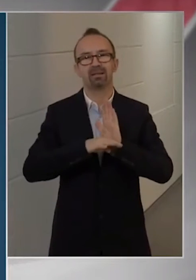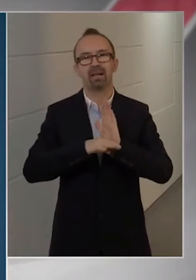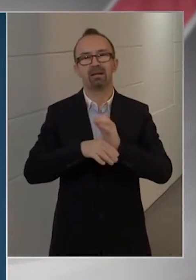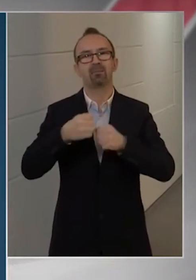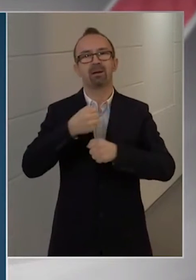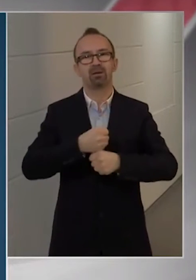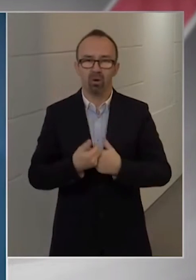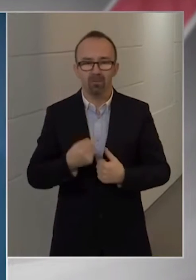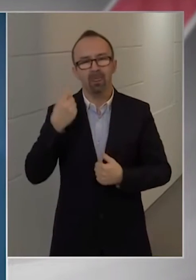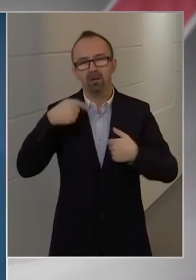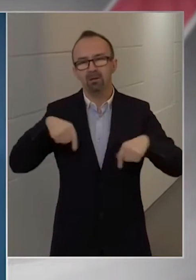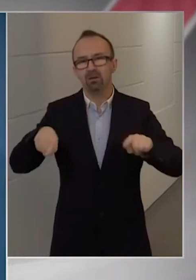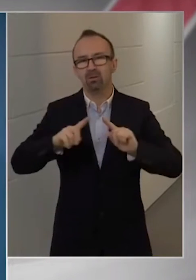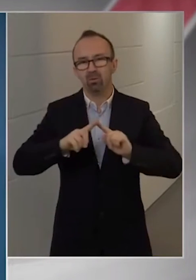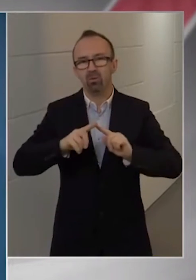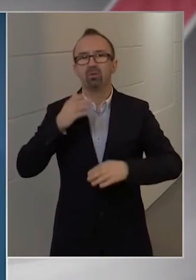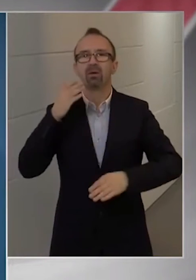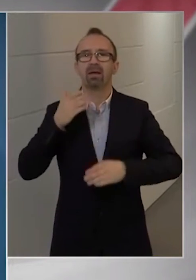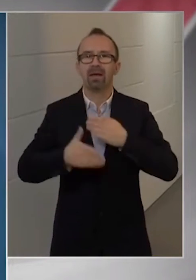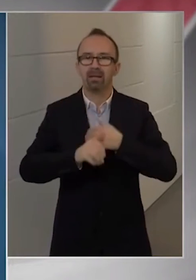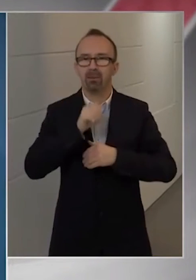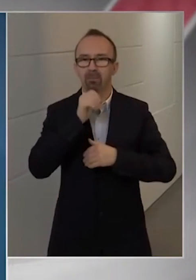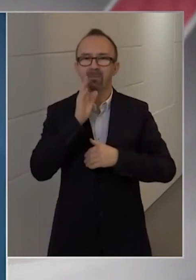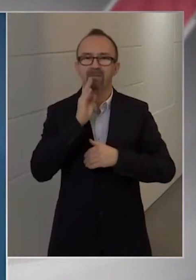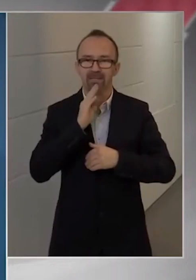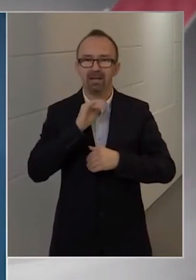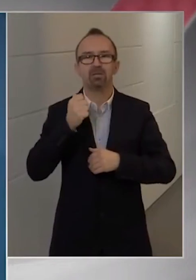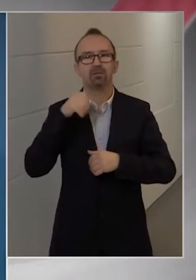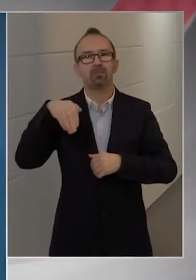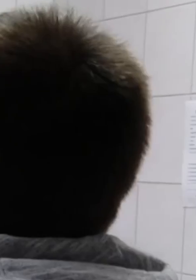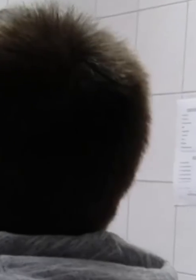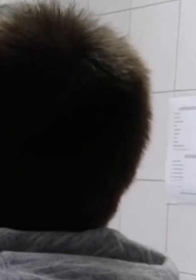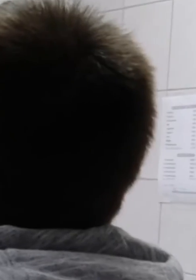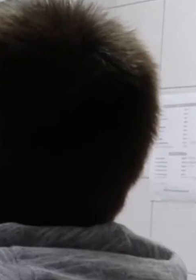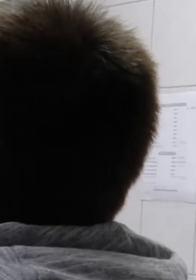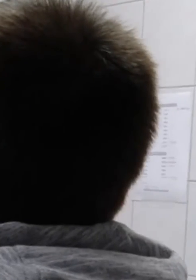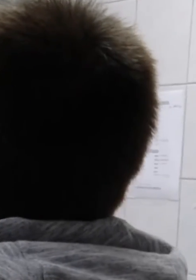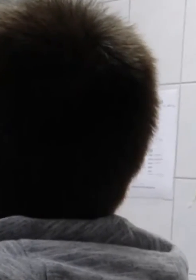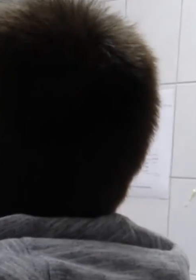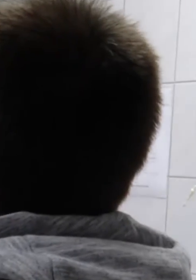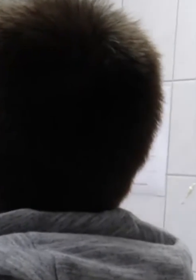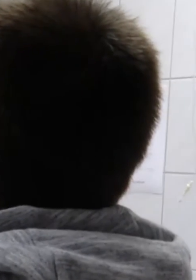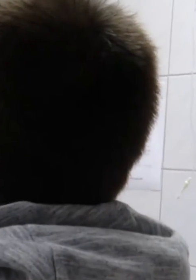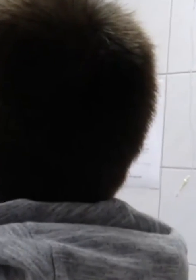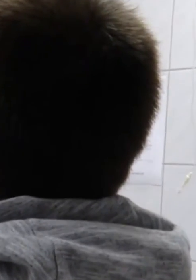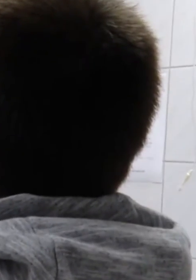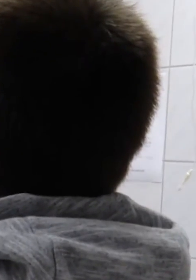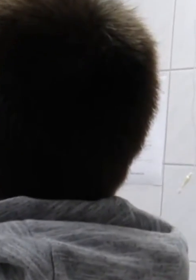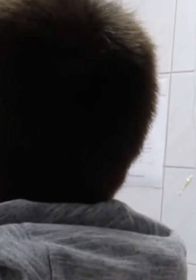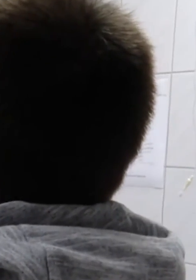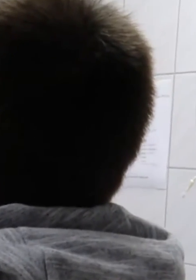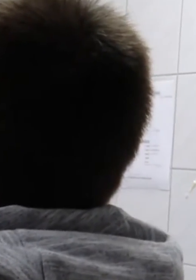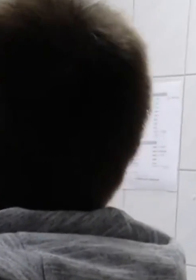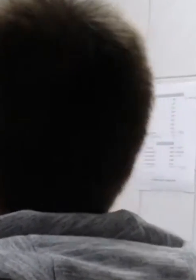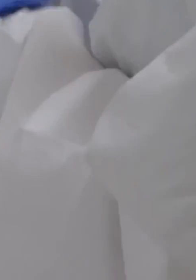betartásával. A tervezett beavatkozást megelőzően 72 órával PCR vizsgálat kell. A negatív eredmény után a